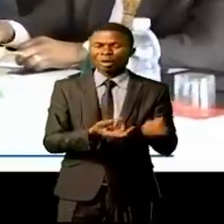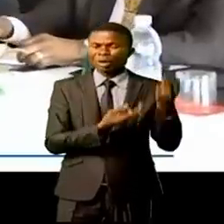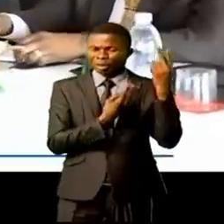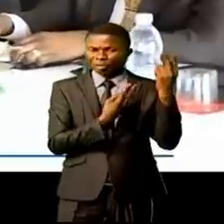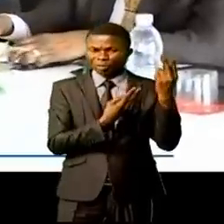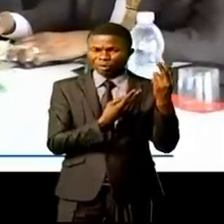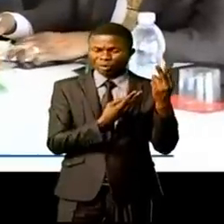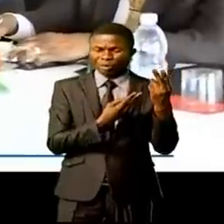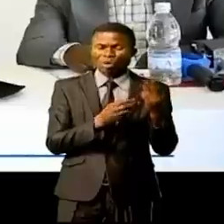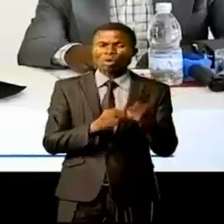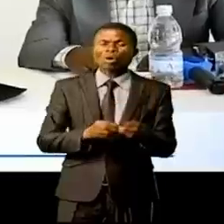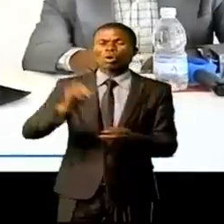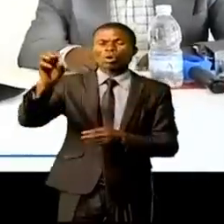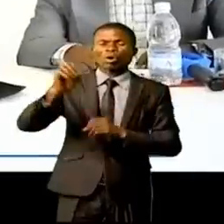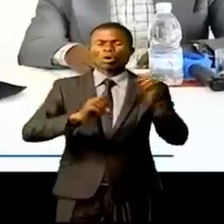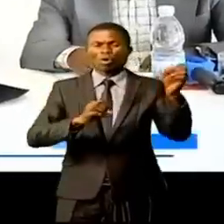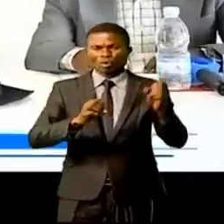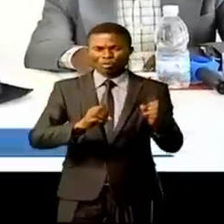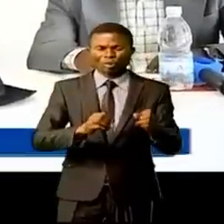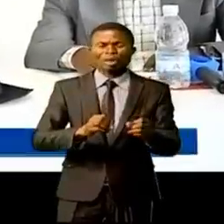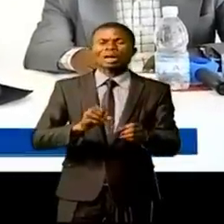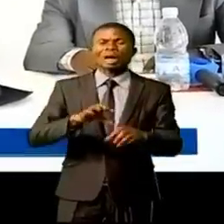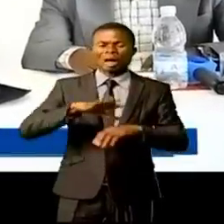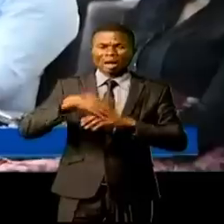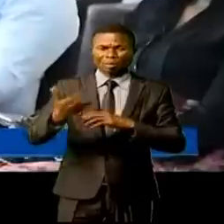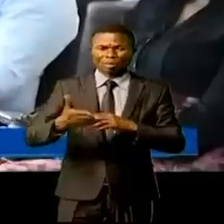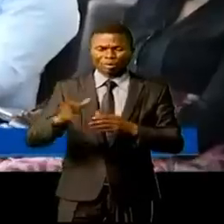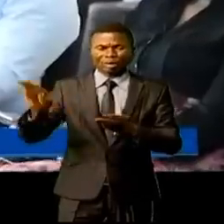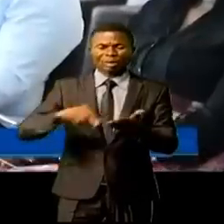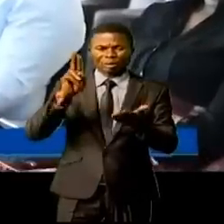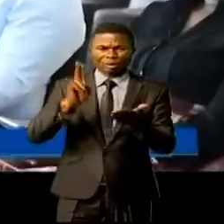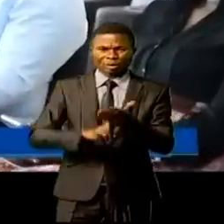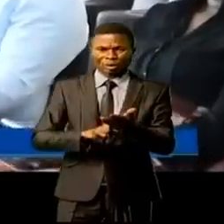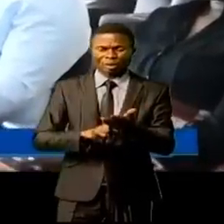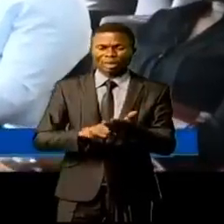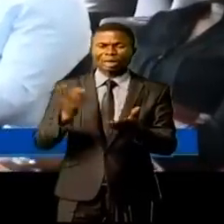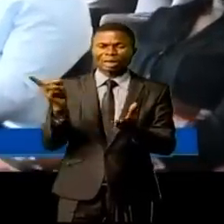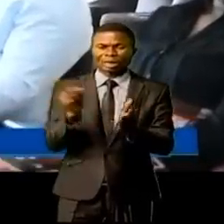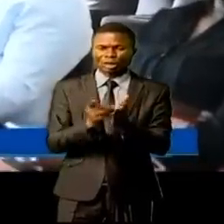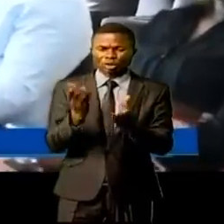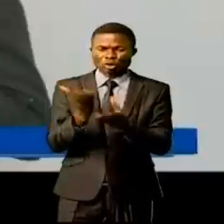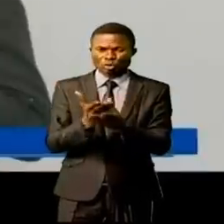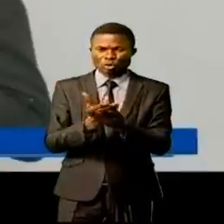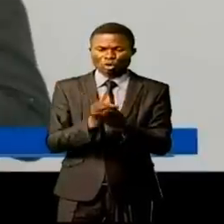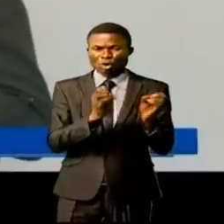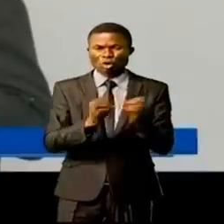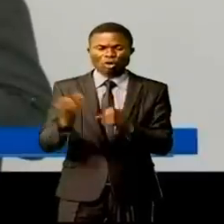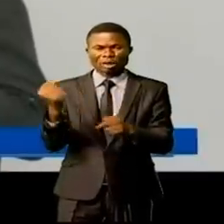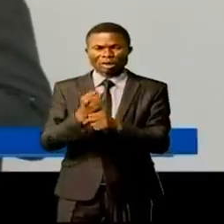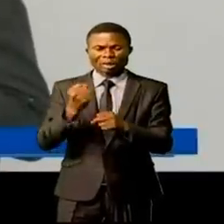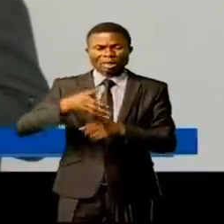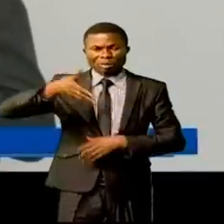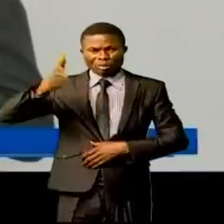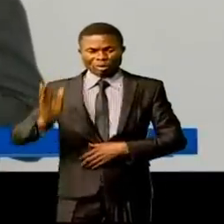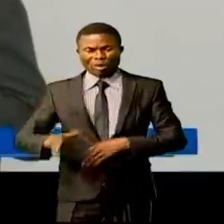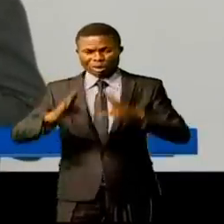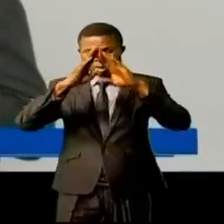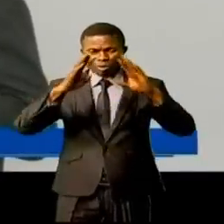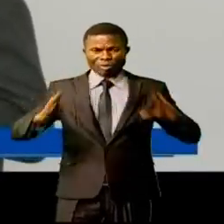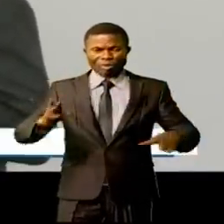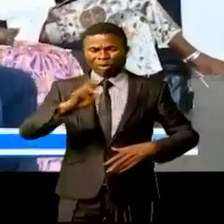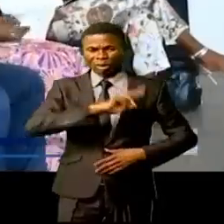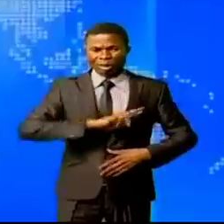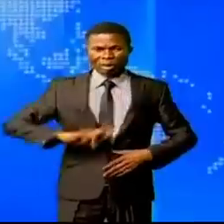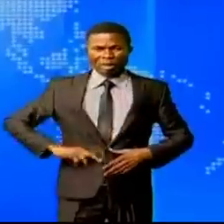et mutation sera sanctionnée par la signature du décret qui organise les métiers des experts immobiliers en